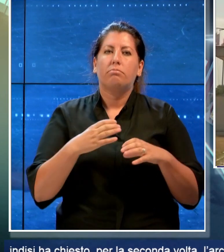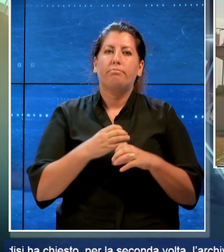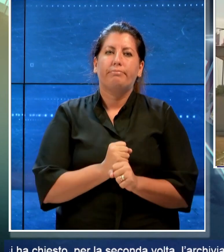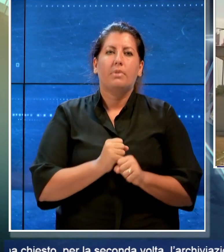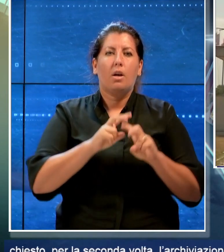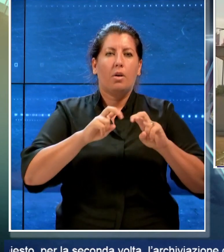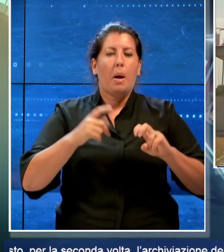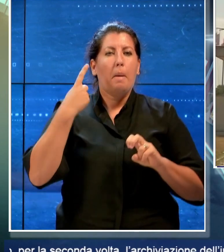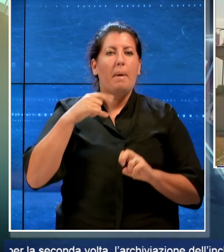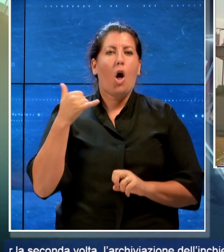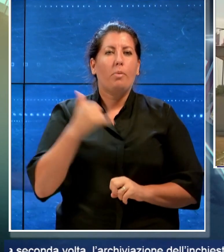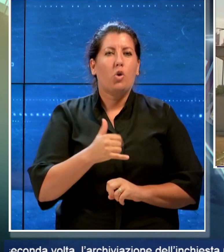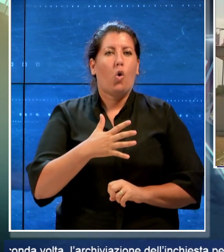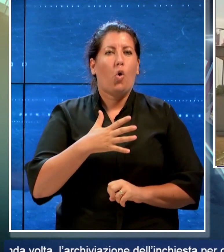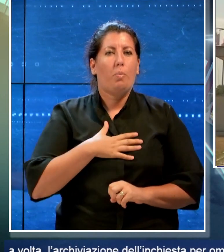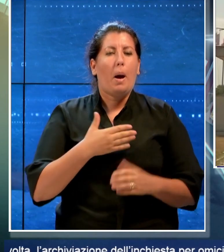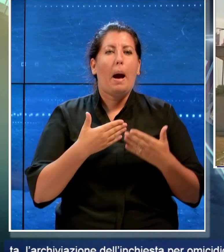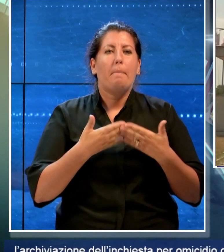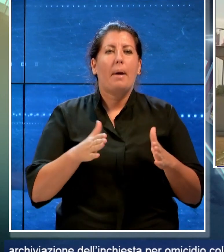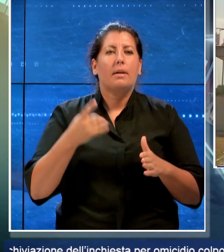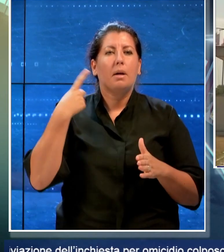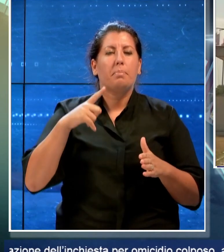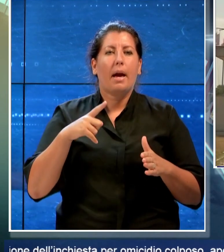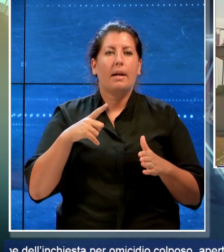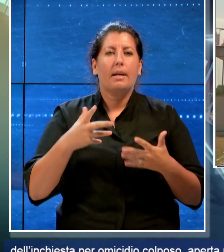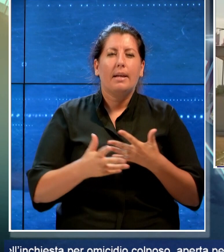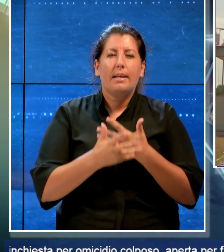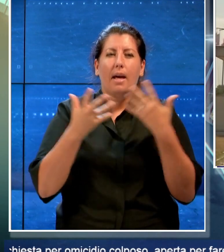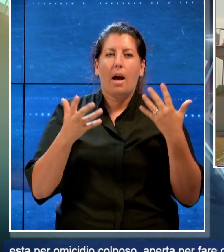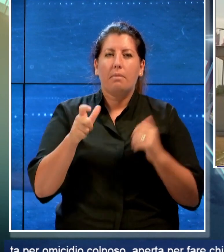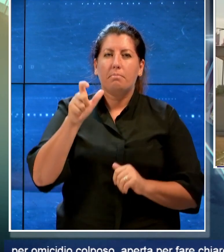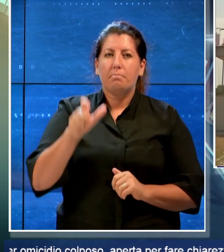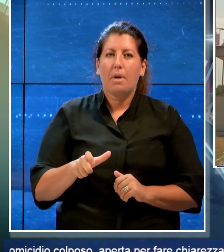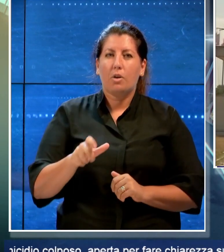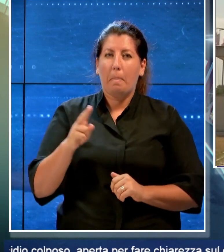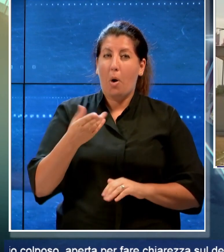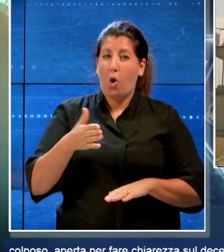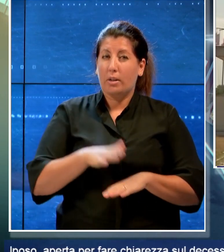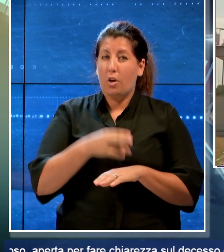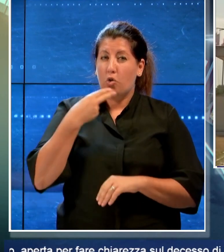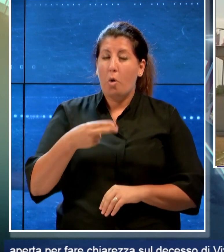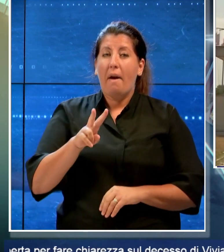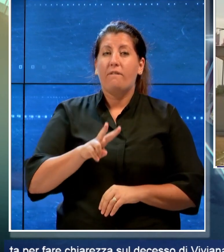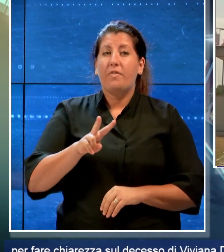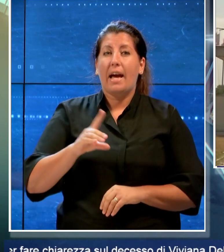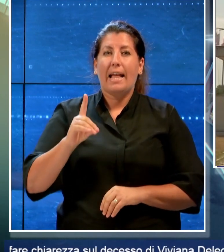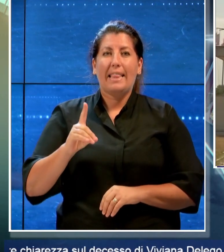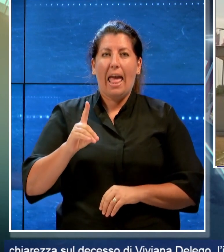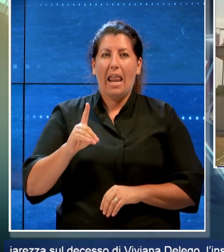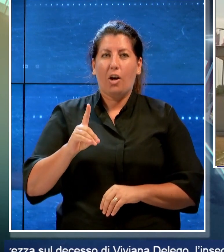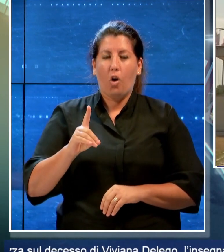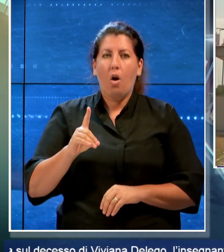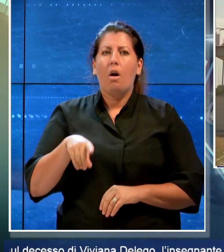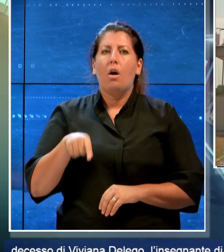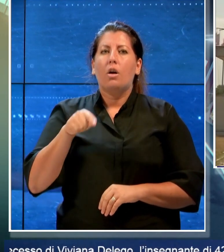per omicidio colposo aperta per fare chiarezza sul decesso di Viviana Delego l'insegnante